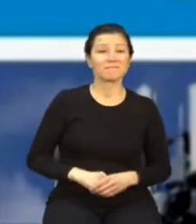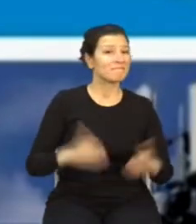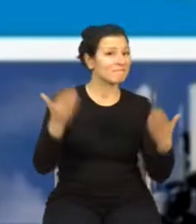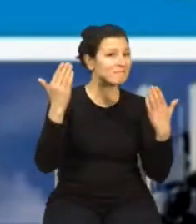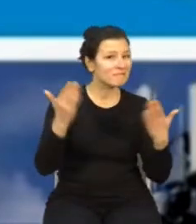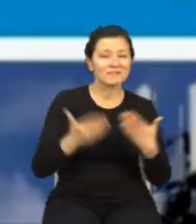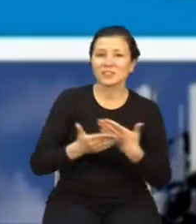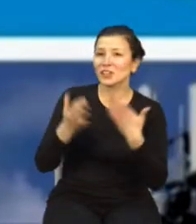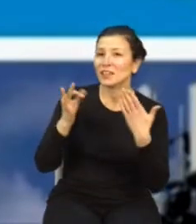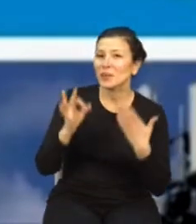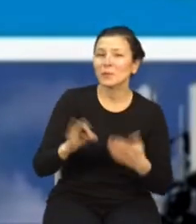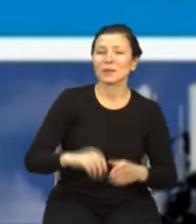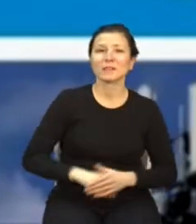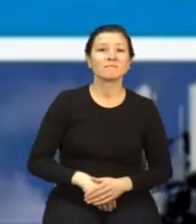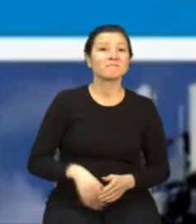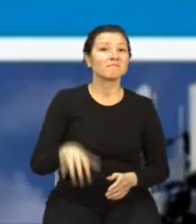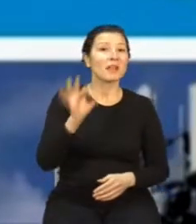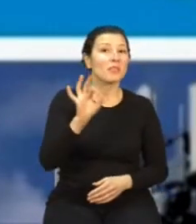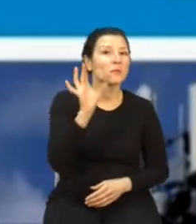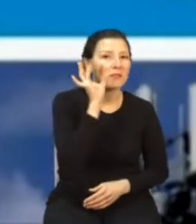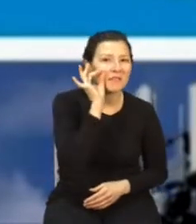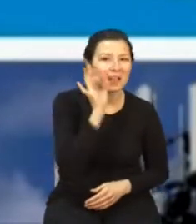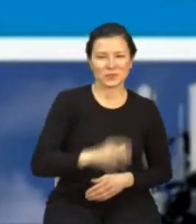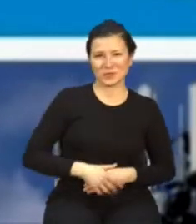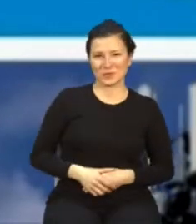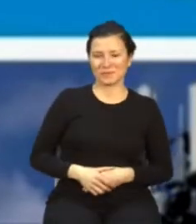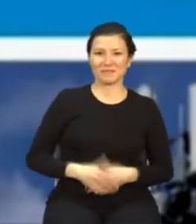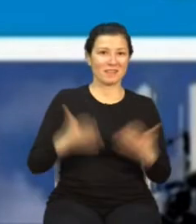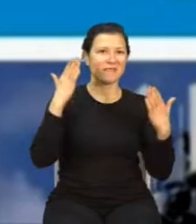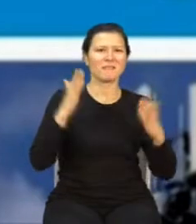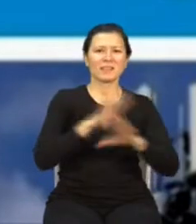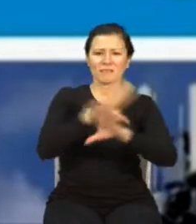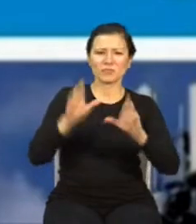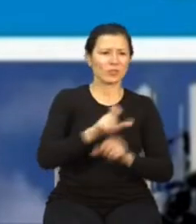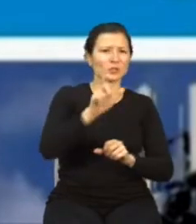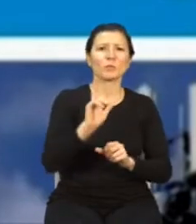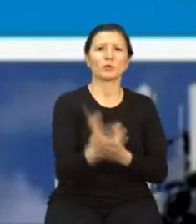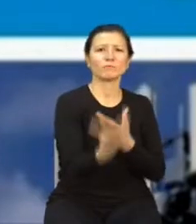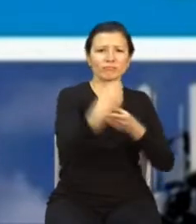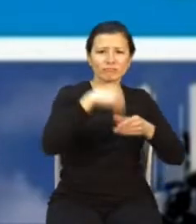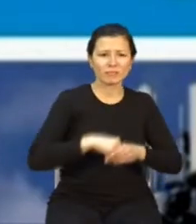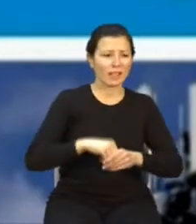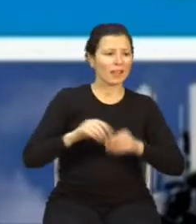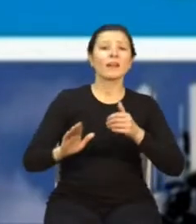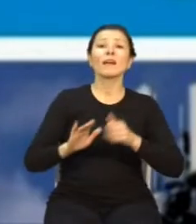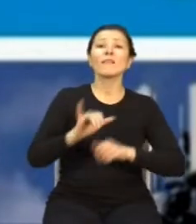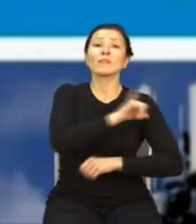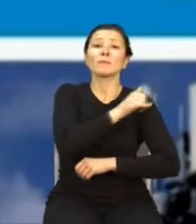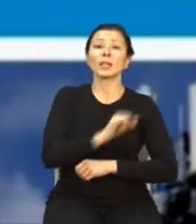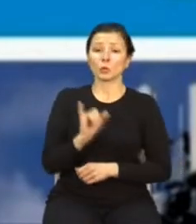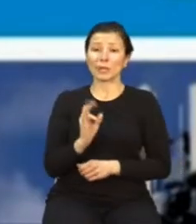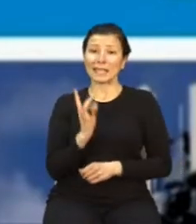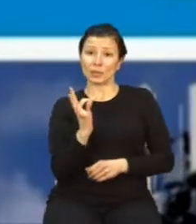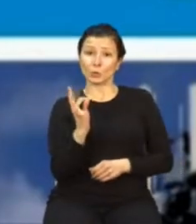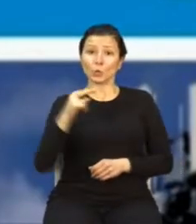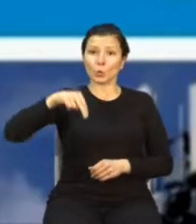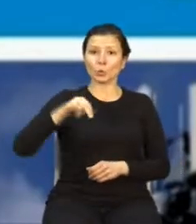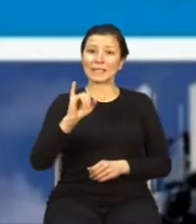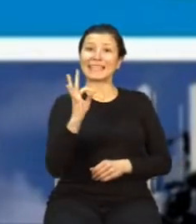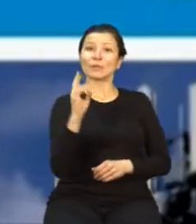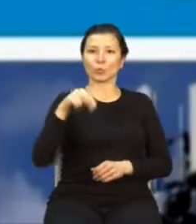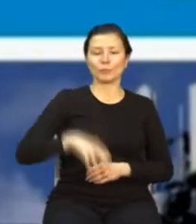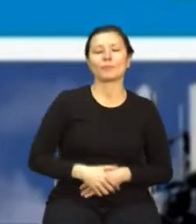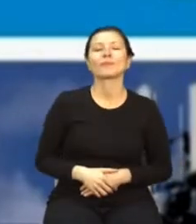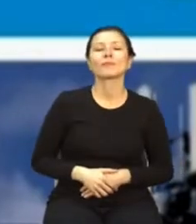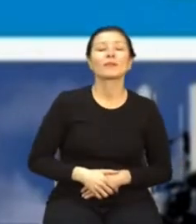Dzień dobry, dobry wieczór. Witam wszystkich, którzy do nas dołączyli w imieniu ITU. Pragnę powitać się